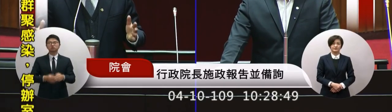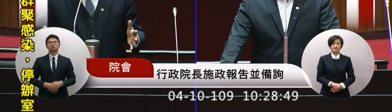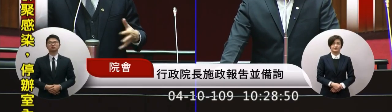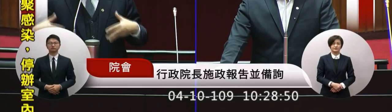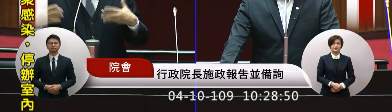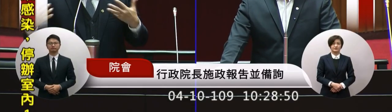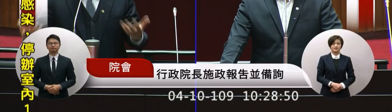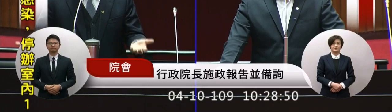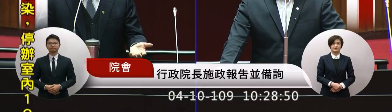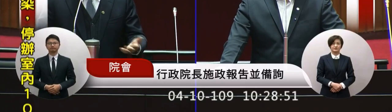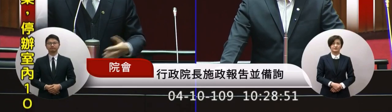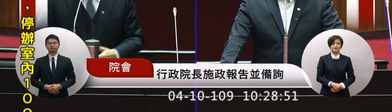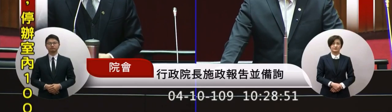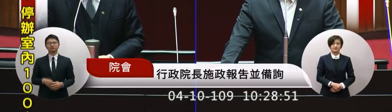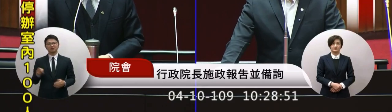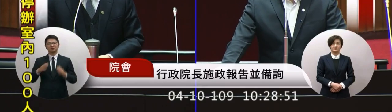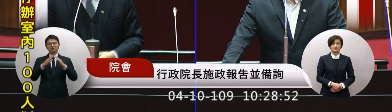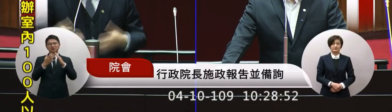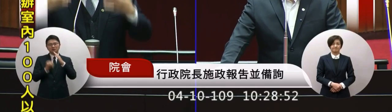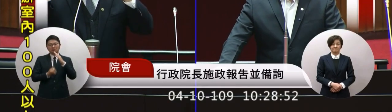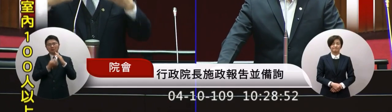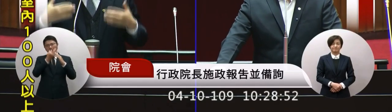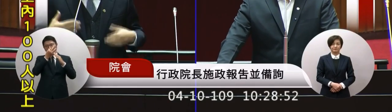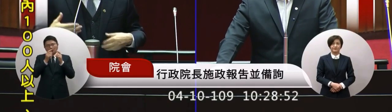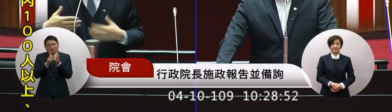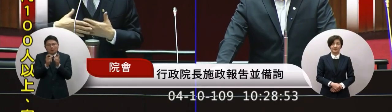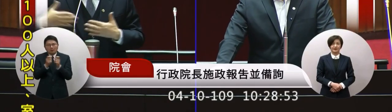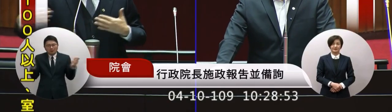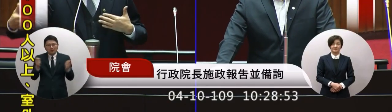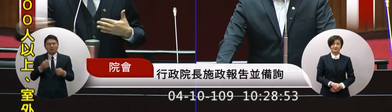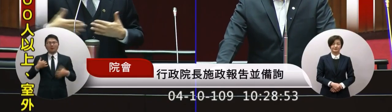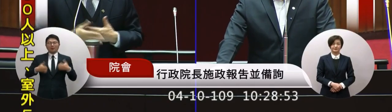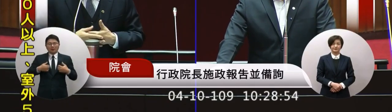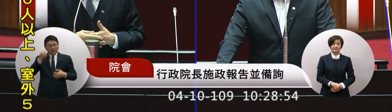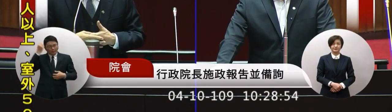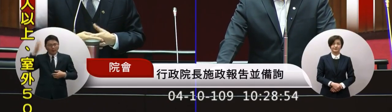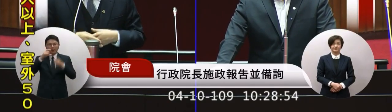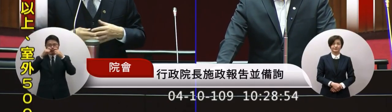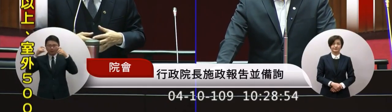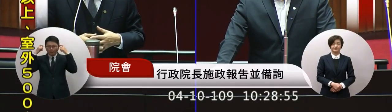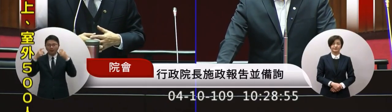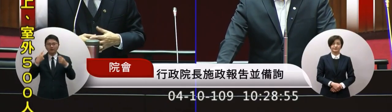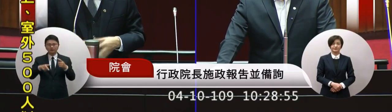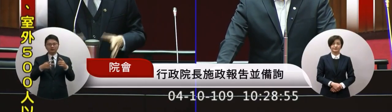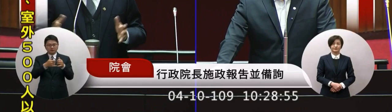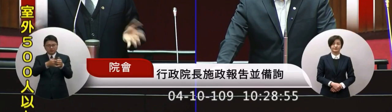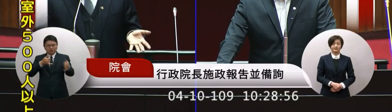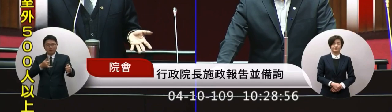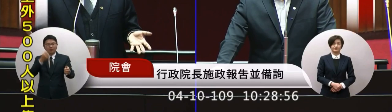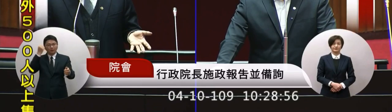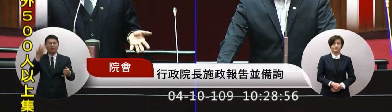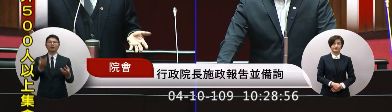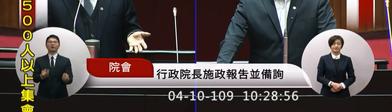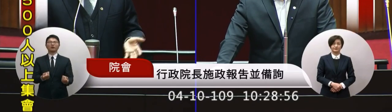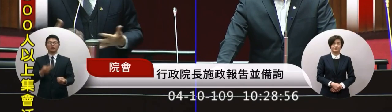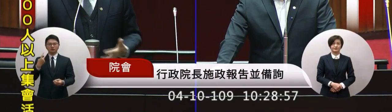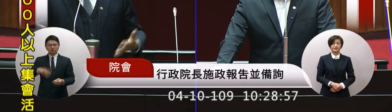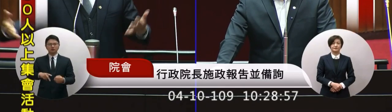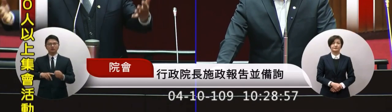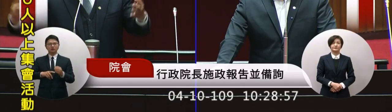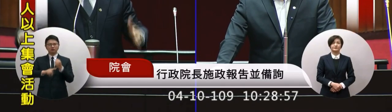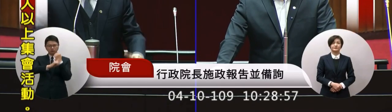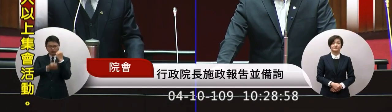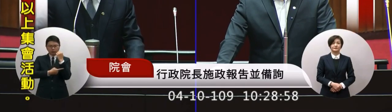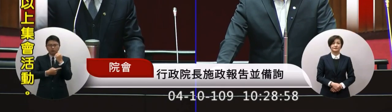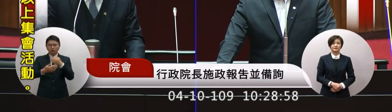方面是悶太久很興奮忘了戴口罩也沒有保持距離或者是哪裡估算也